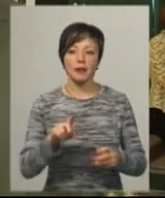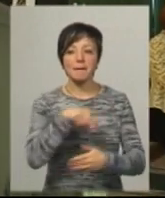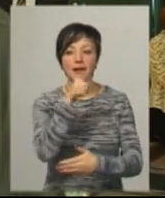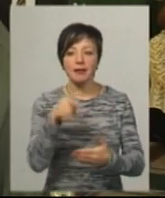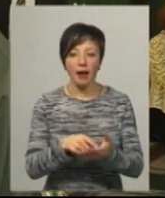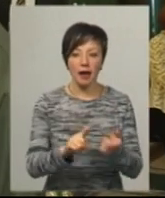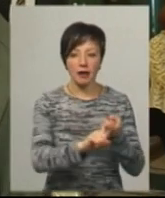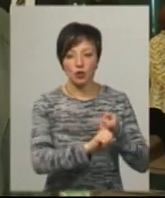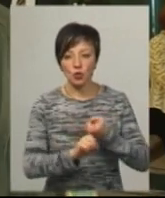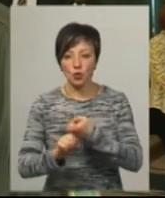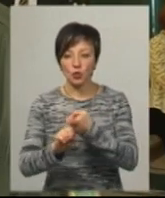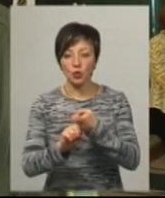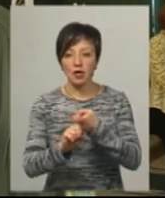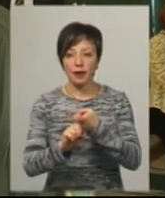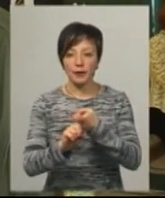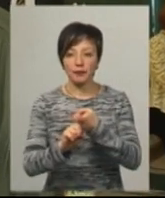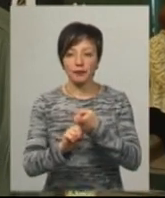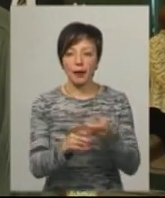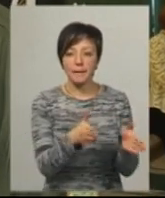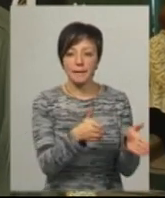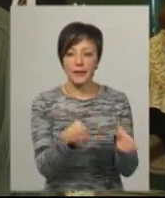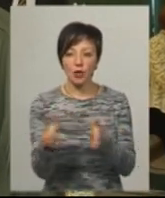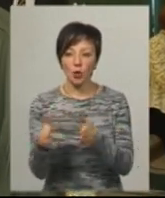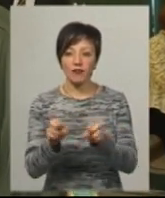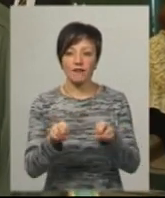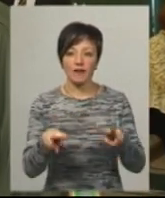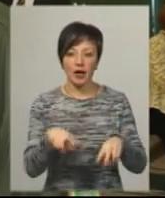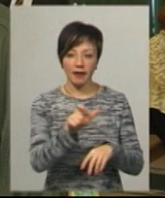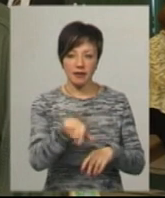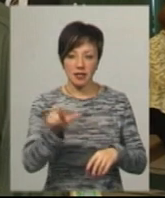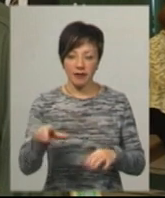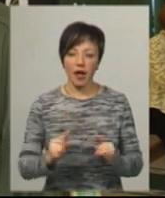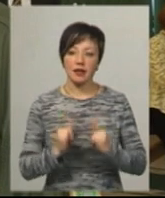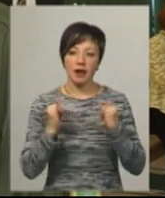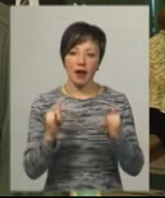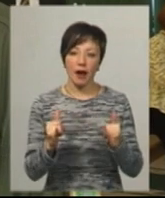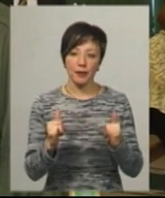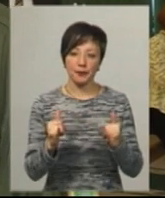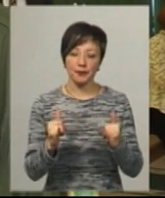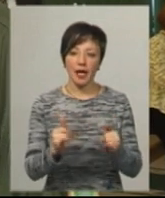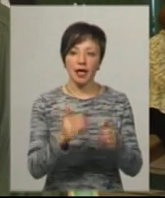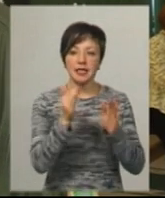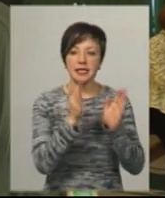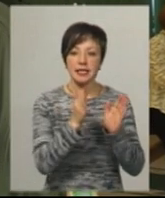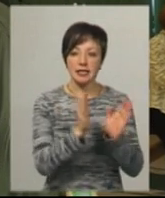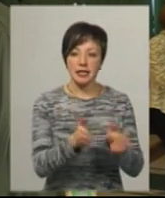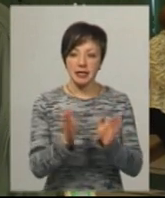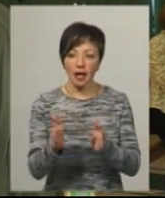стосуються підготовки фахівців для системи